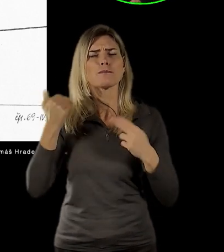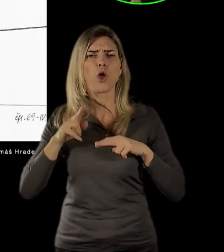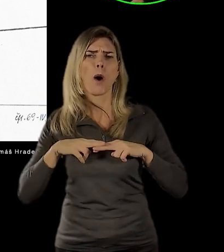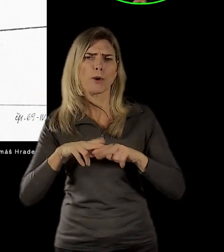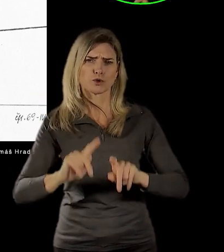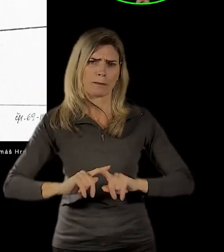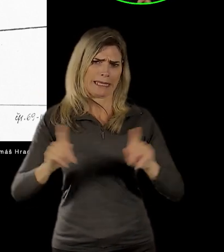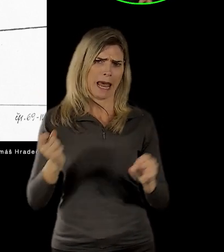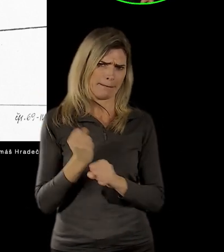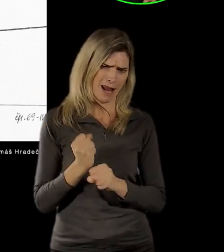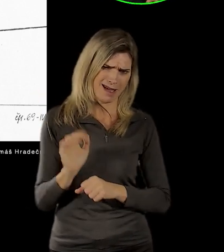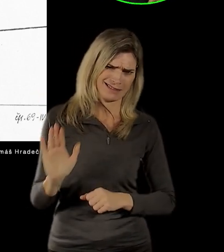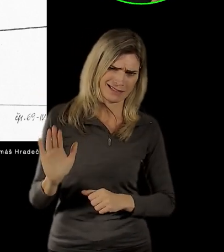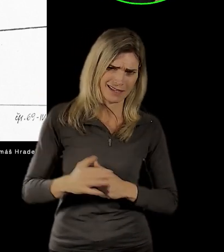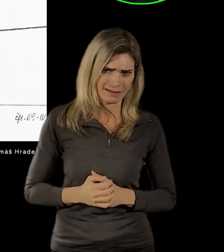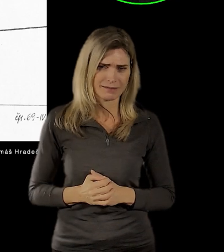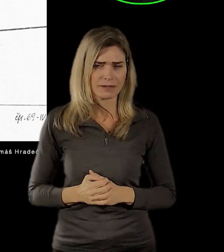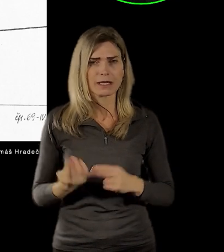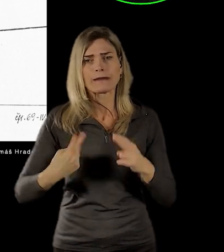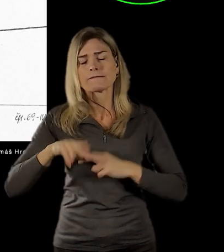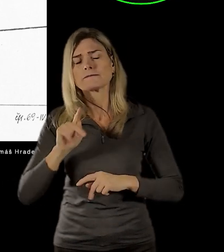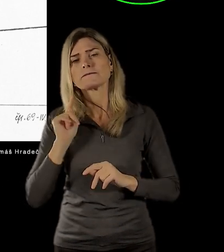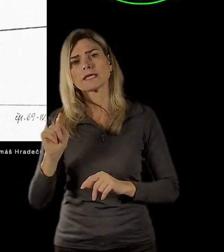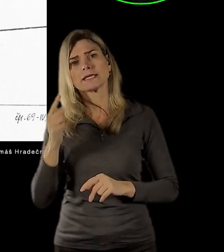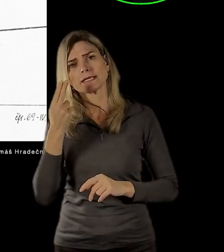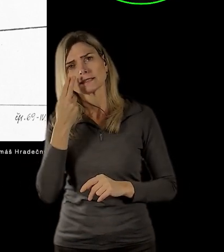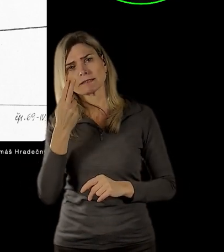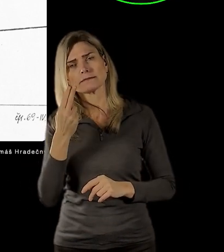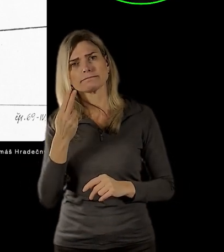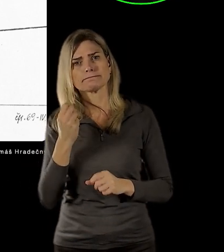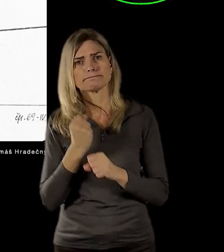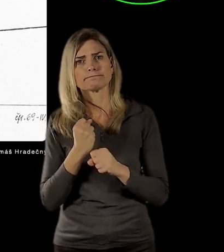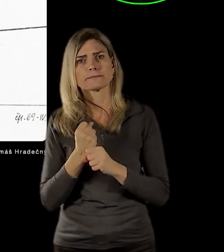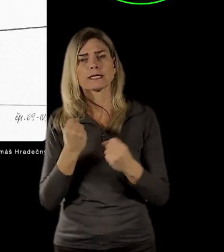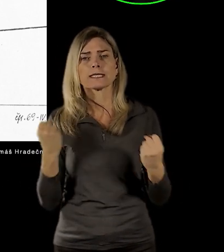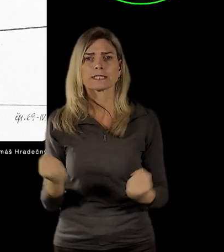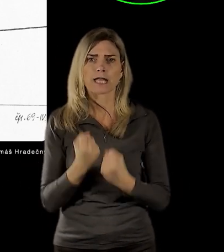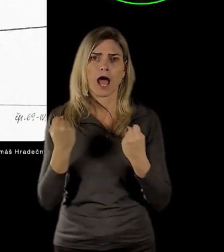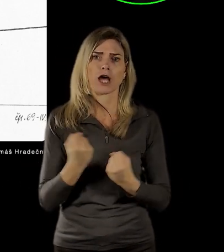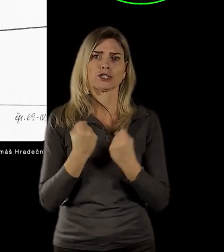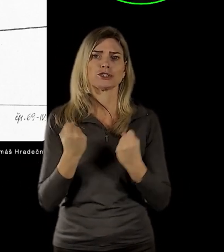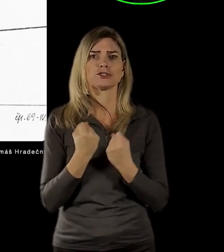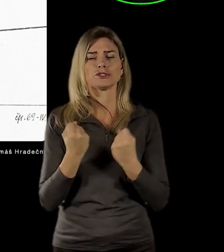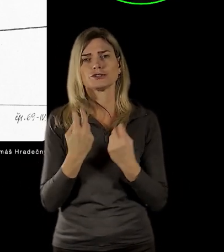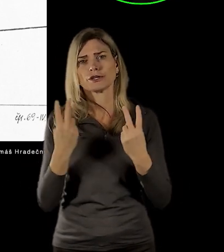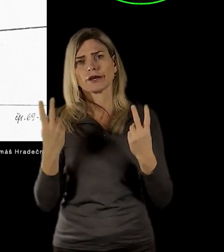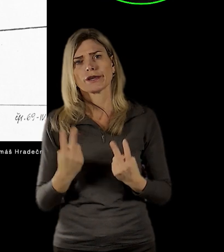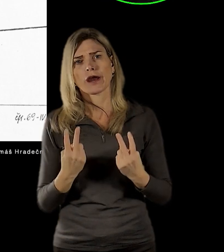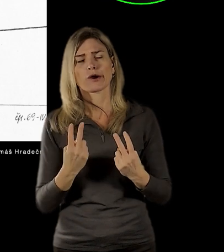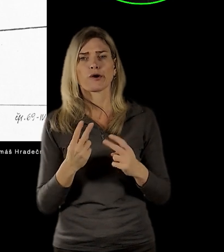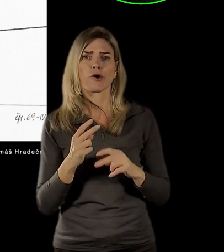se vracela k určité podobě objektu, která se jí